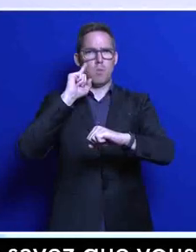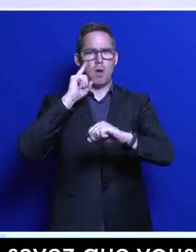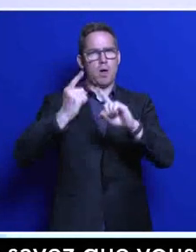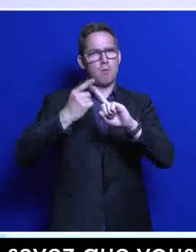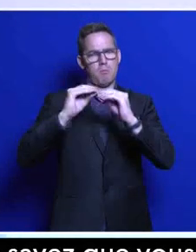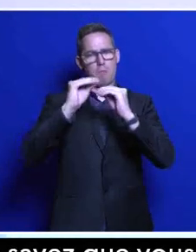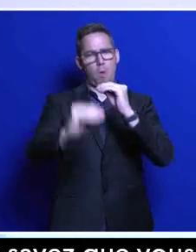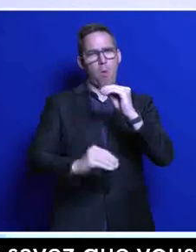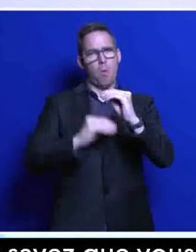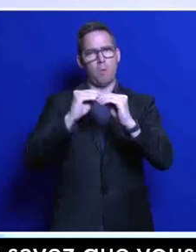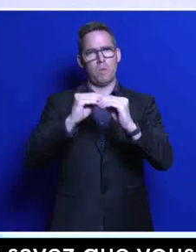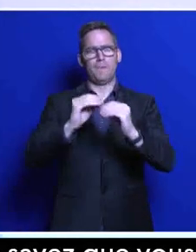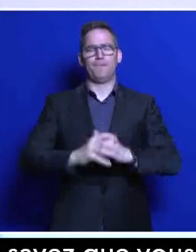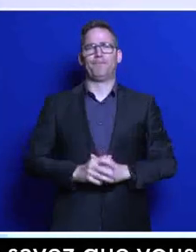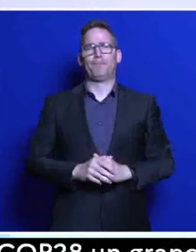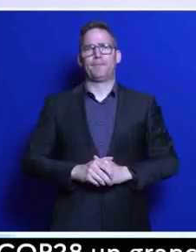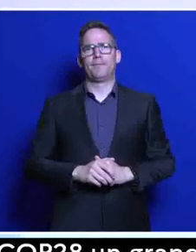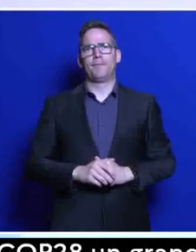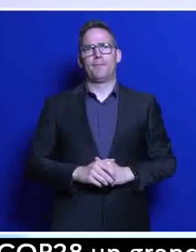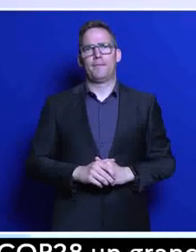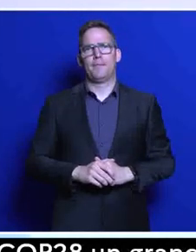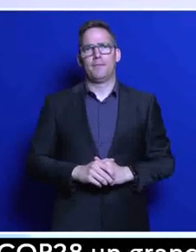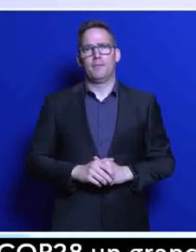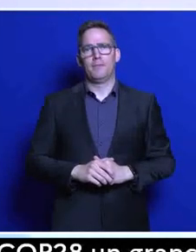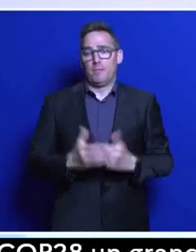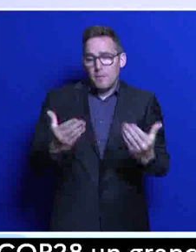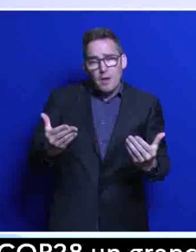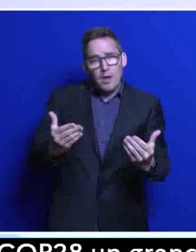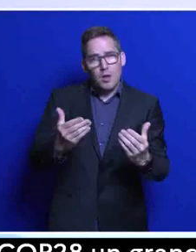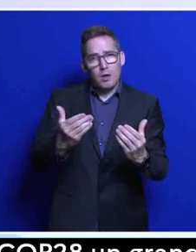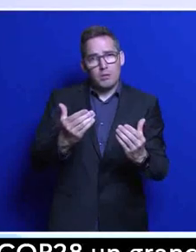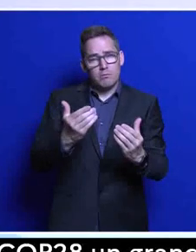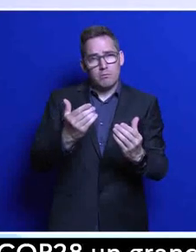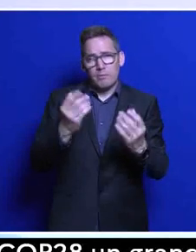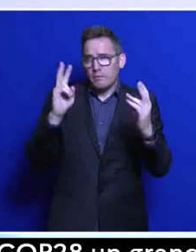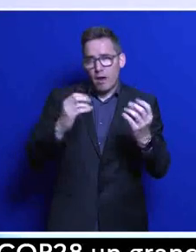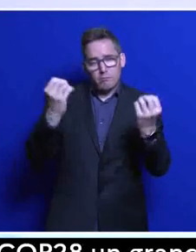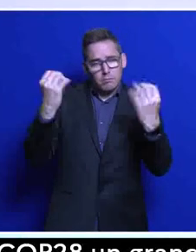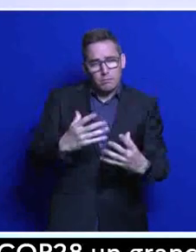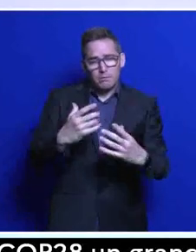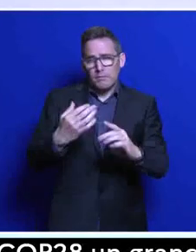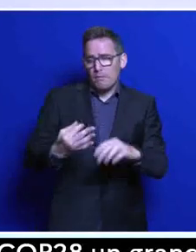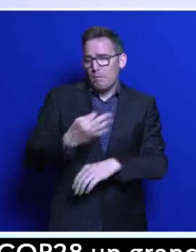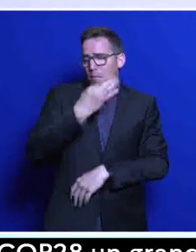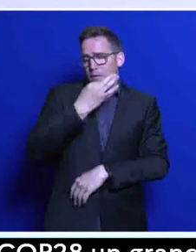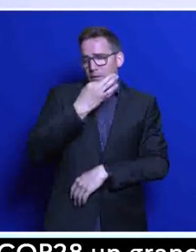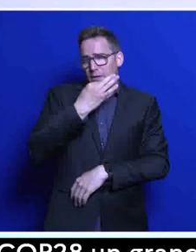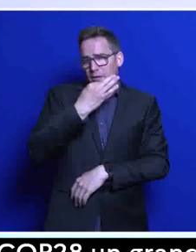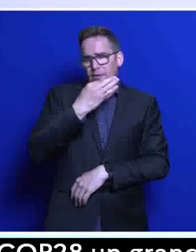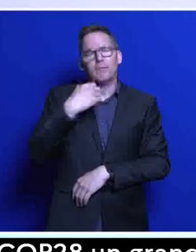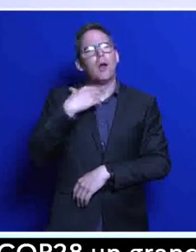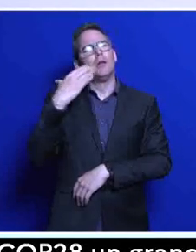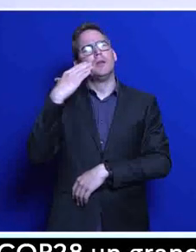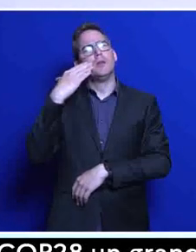planète. L'occasion aujourd'hui est unique et elle doit être saisie. Et je sais bien que parfois, des